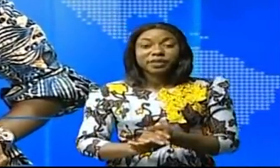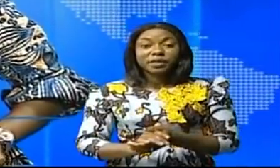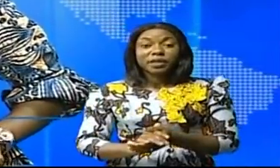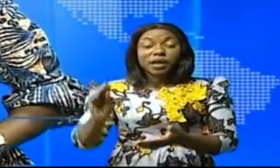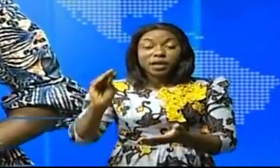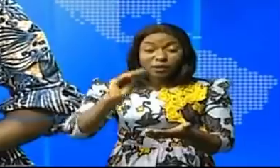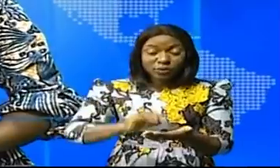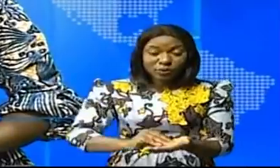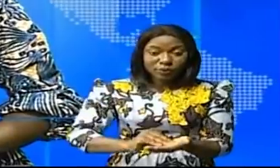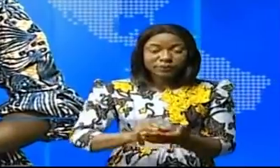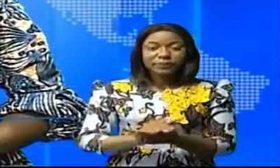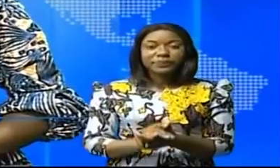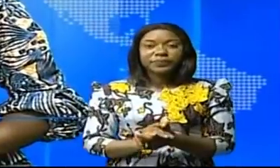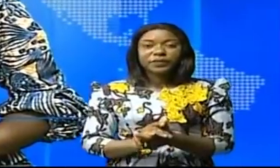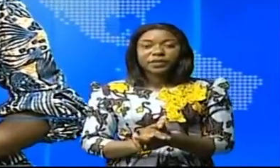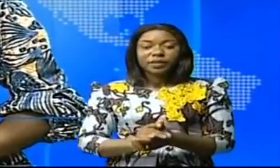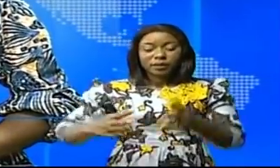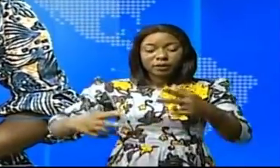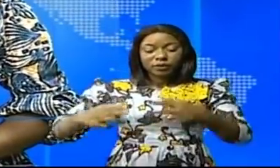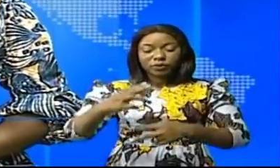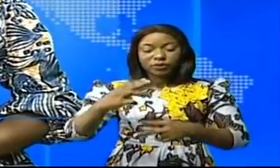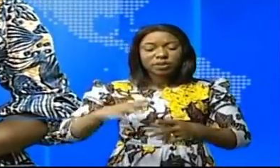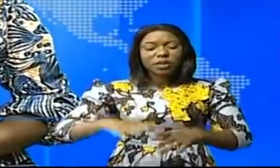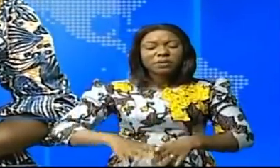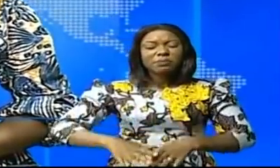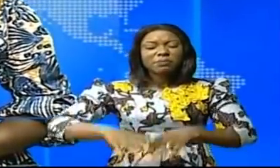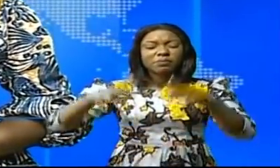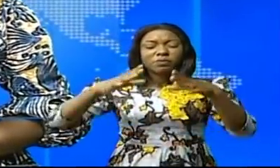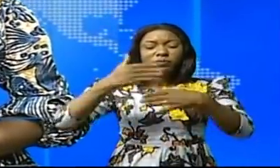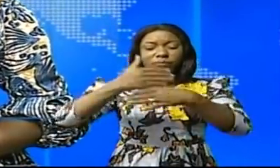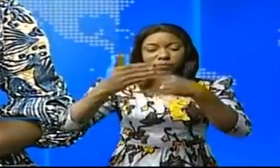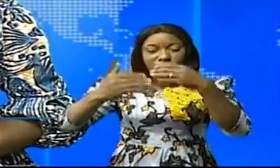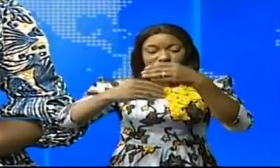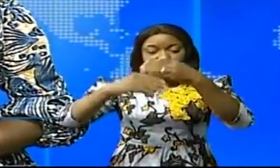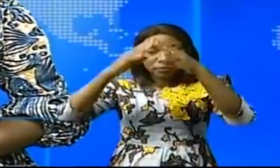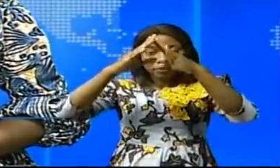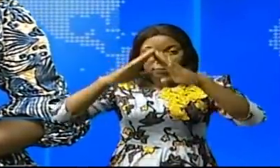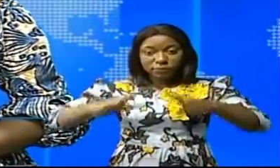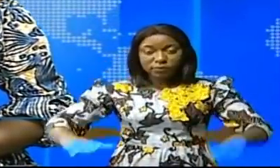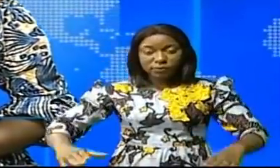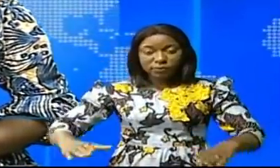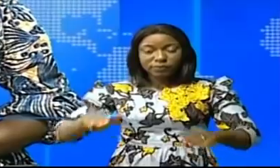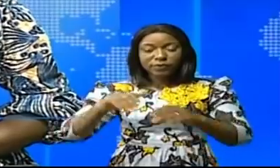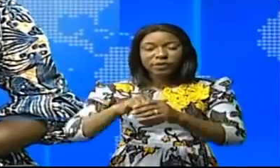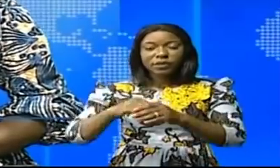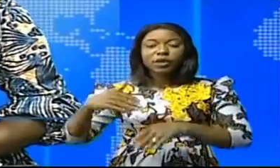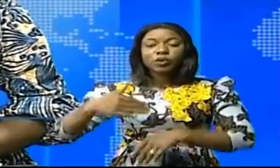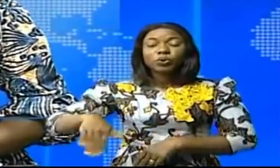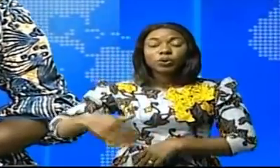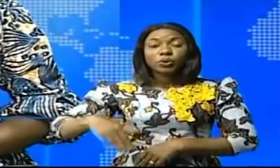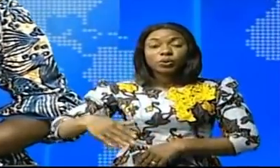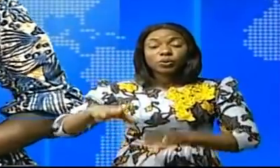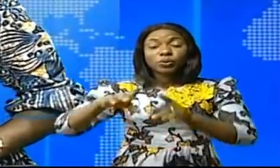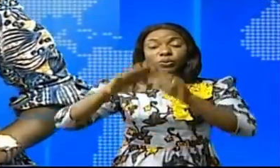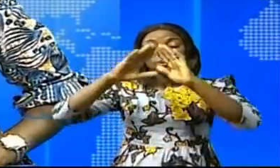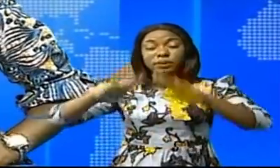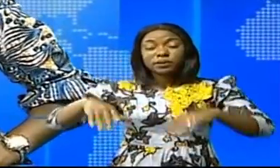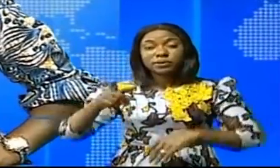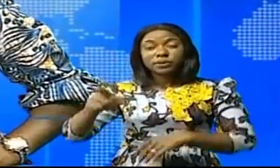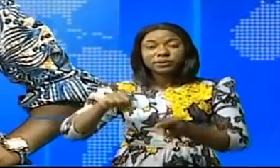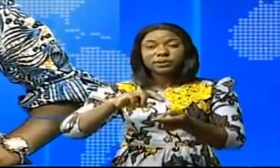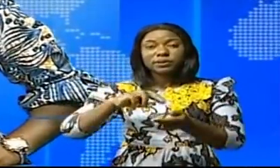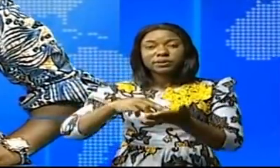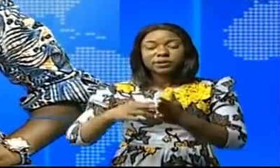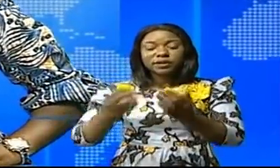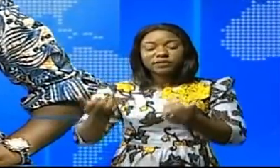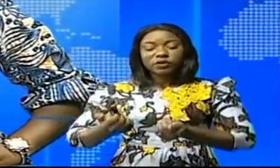également l'inauguration de plusieurs infrastructures modernes au Cuilloux, ce bâtiment traduise la